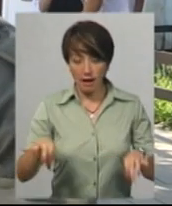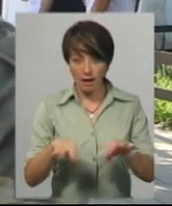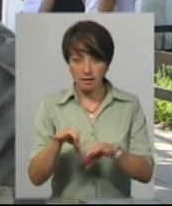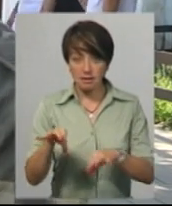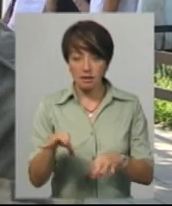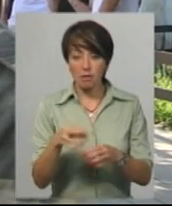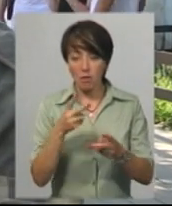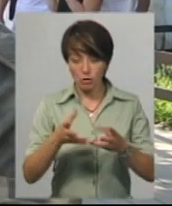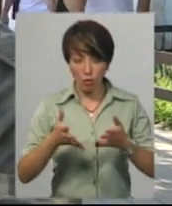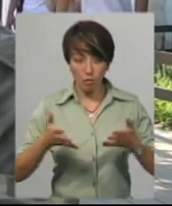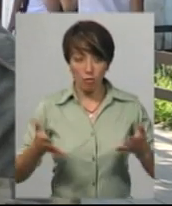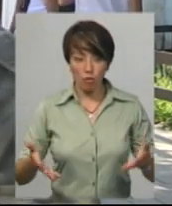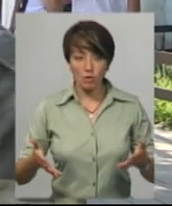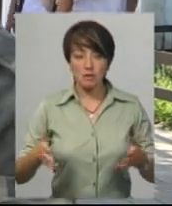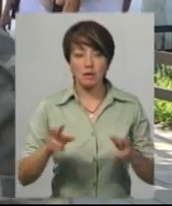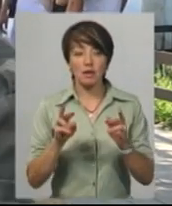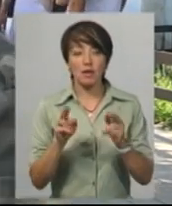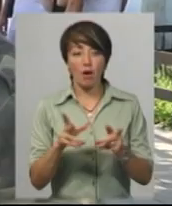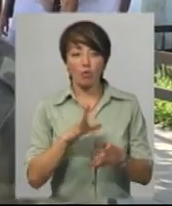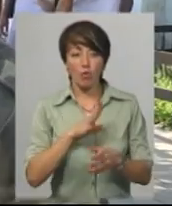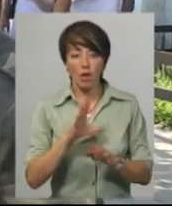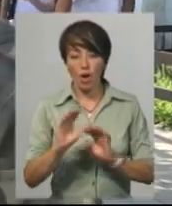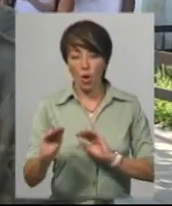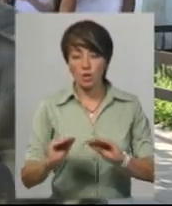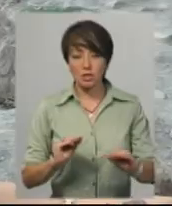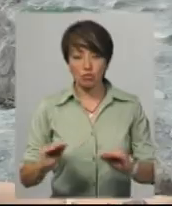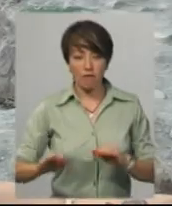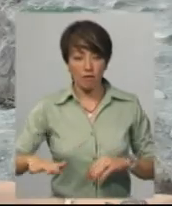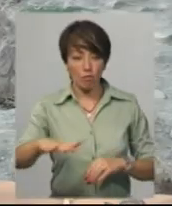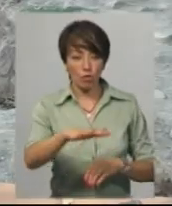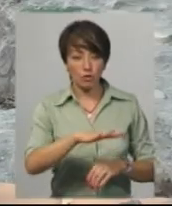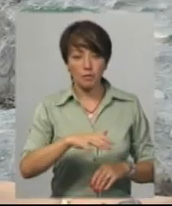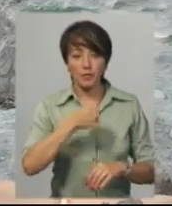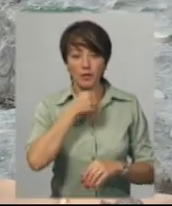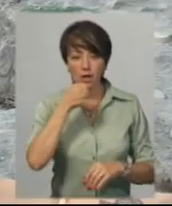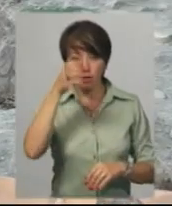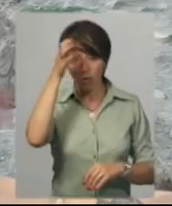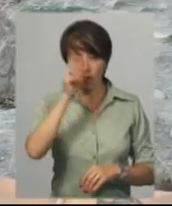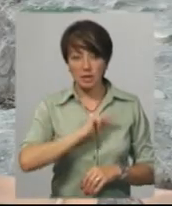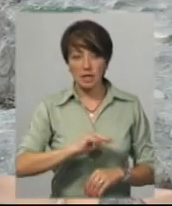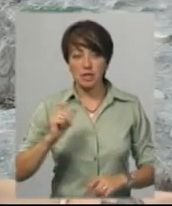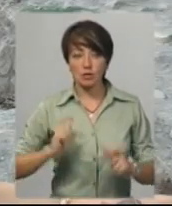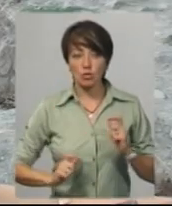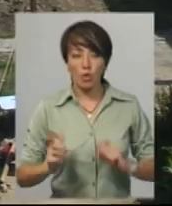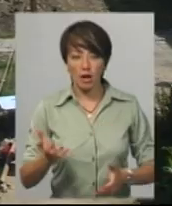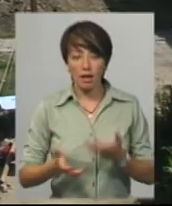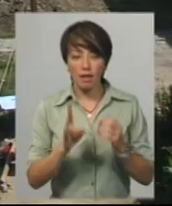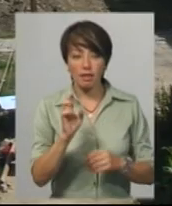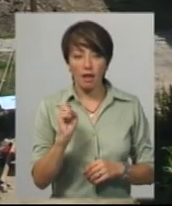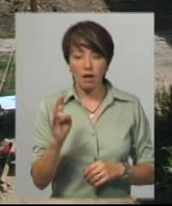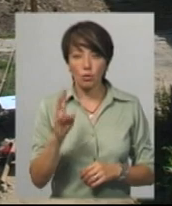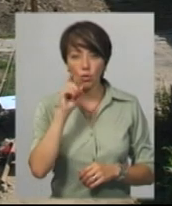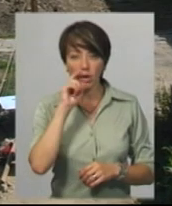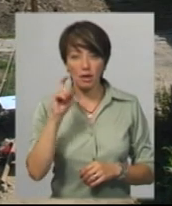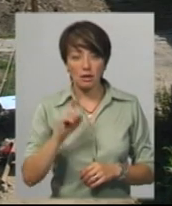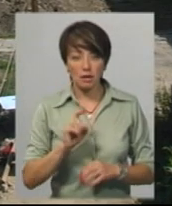бачимо простір, як вони були розташовані в тому самому прострій. Старша наукова співробітниця Інституту археології НАН України